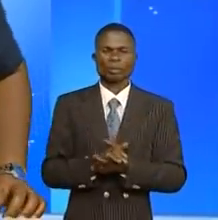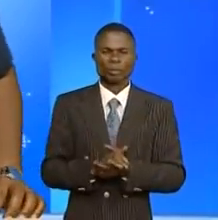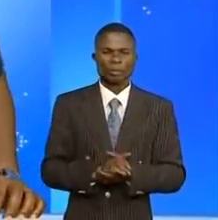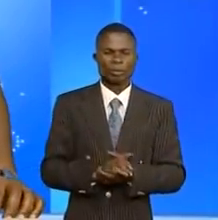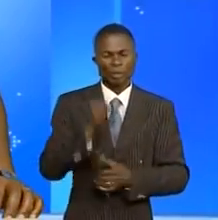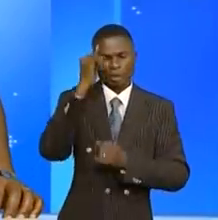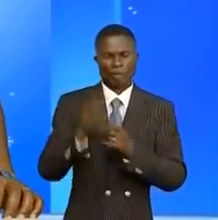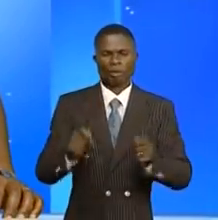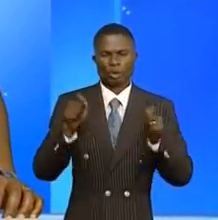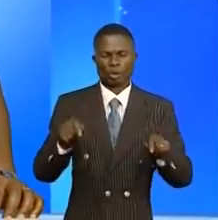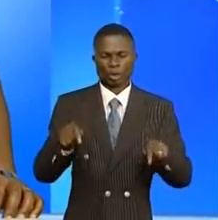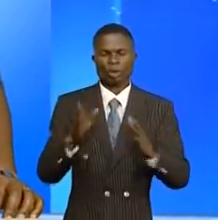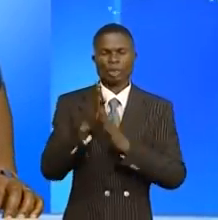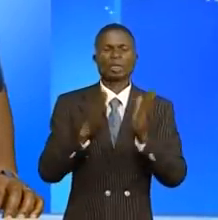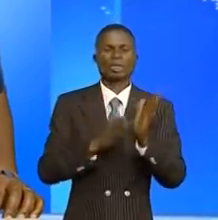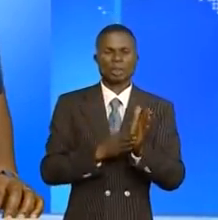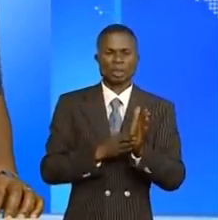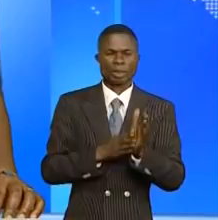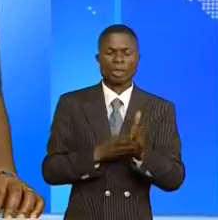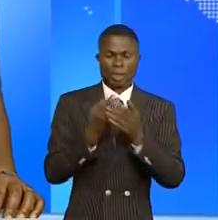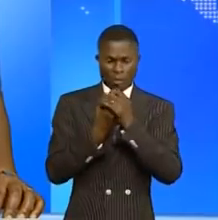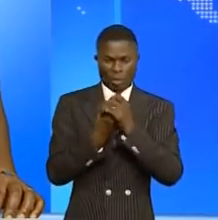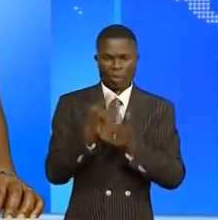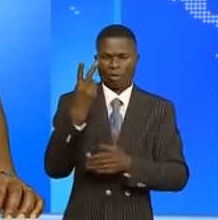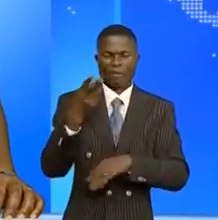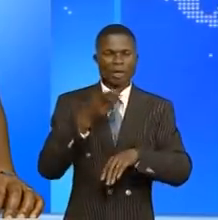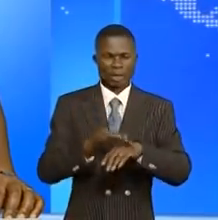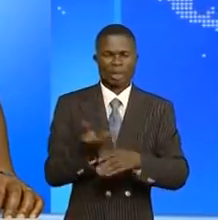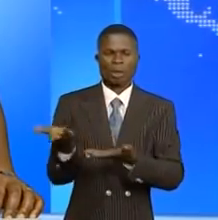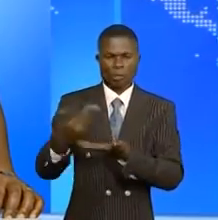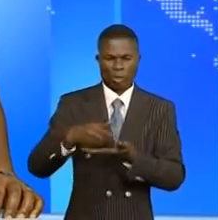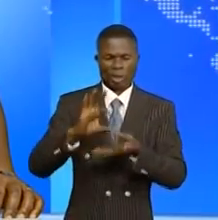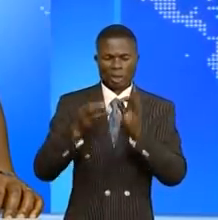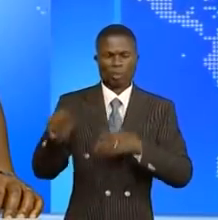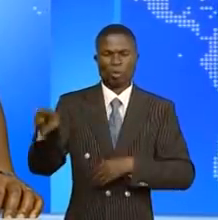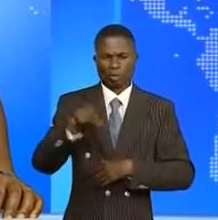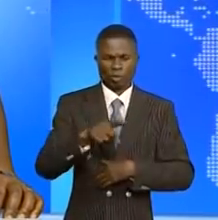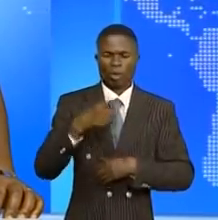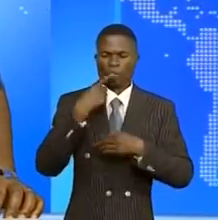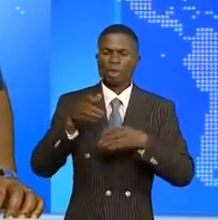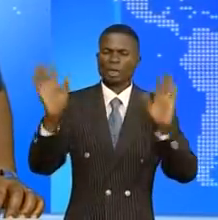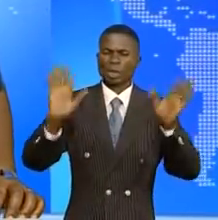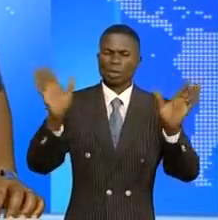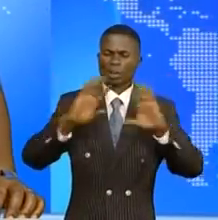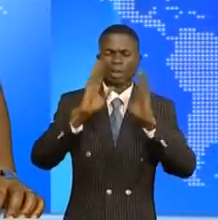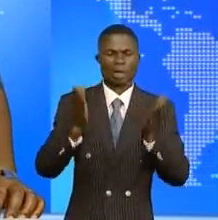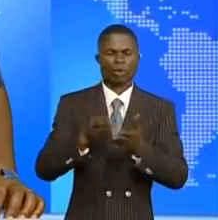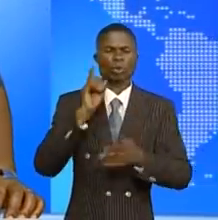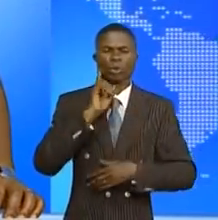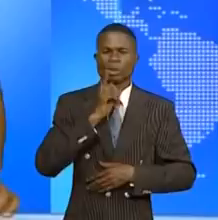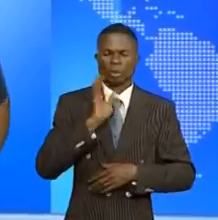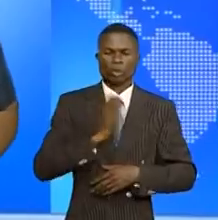'est donc la fin de ce journal. Dans une demi-heure, Anita Luambwa me remplacera sur ce même placeau